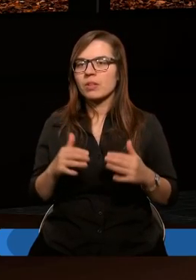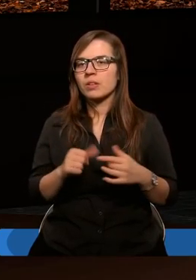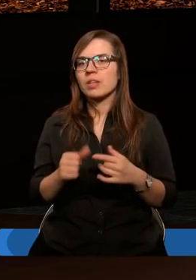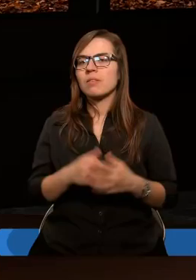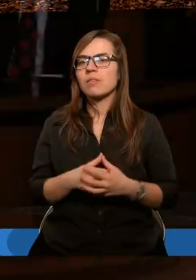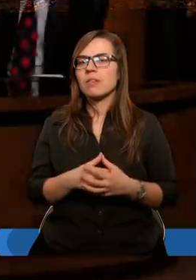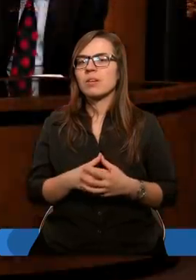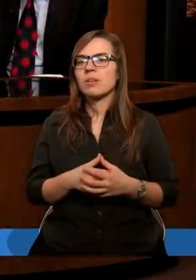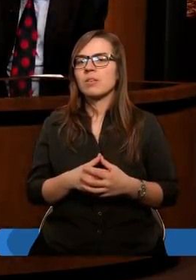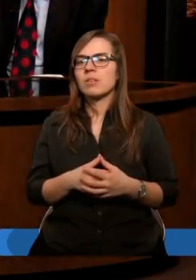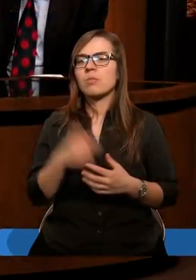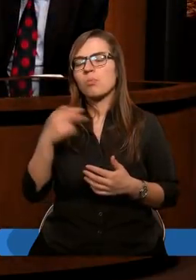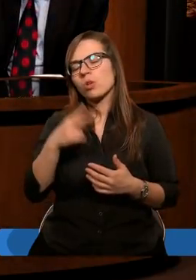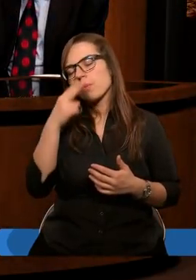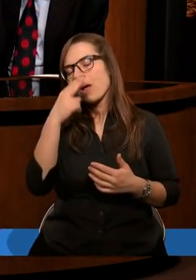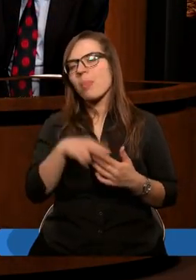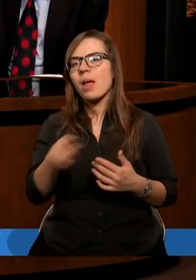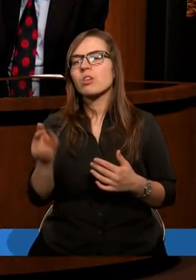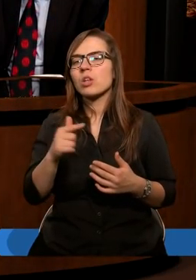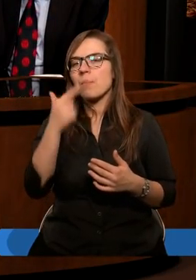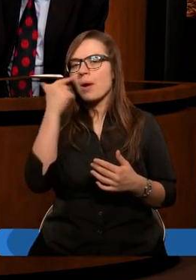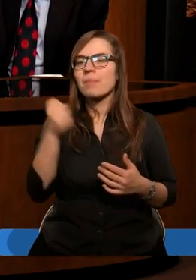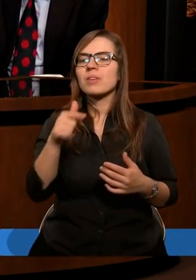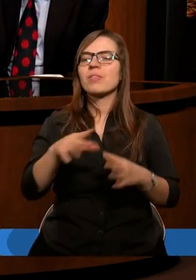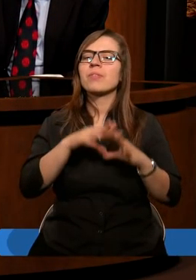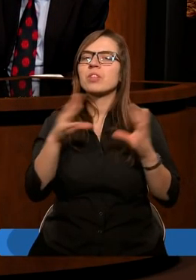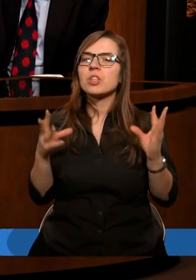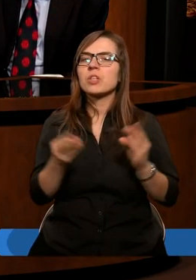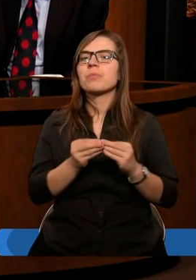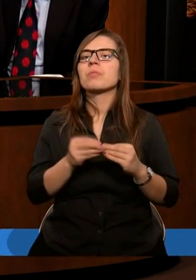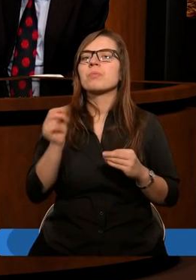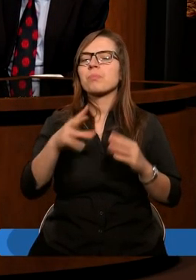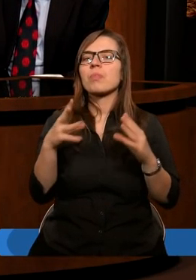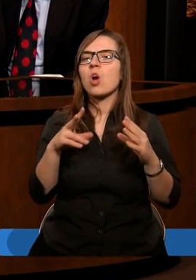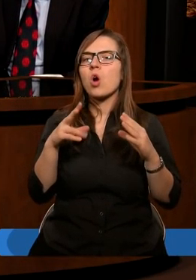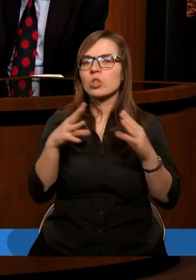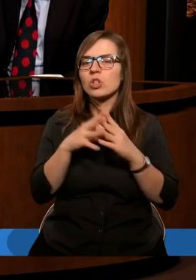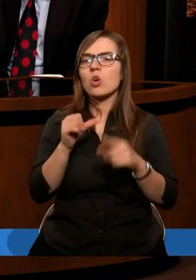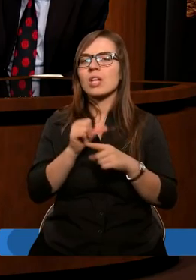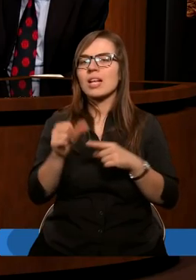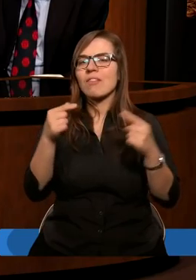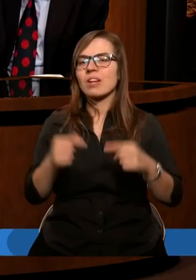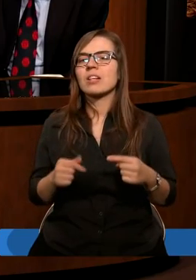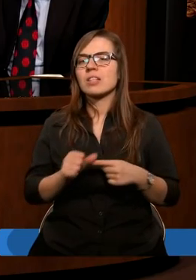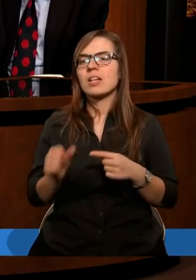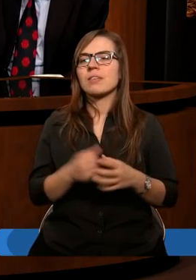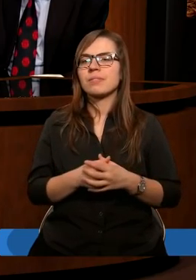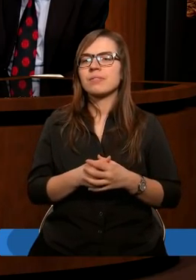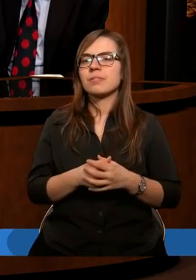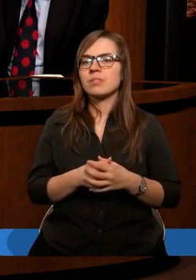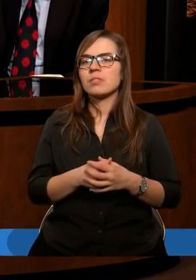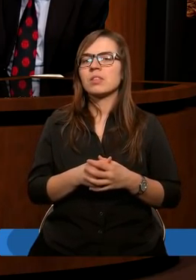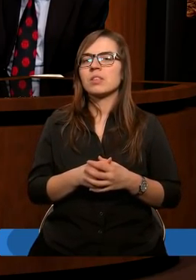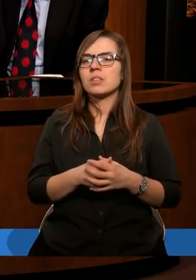A może należy patrzeć na to, bo pamiętajmy, że choć dzisiaj studiujemy werset rozdział dziesiąty, jedenasty, to przecież